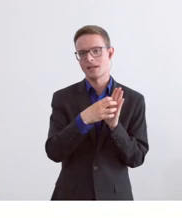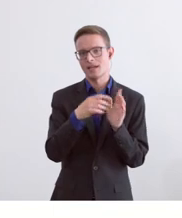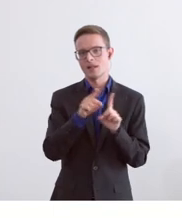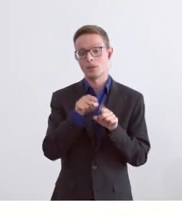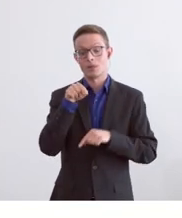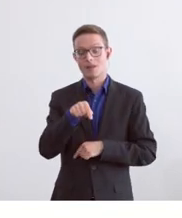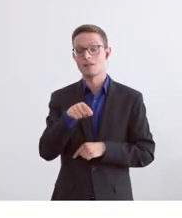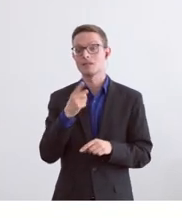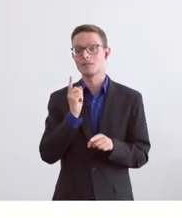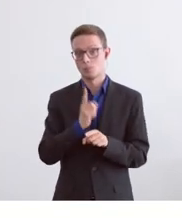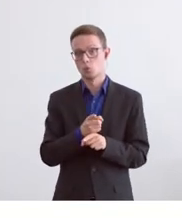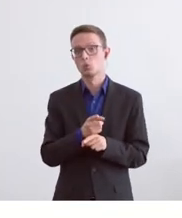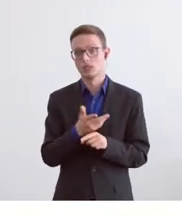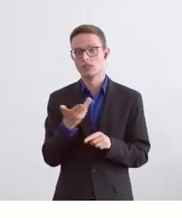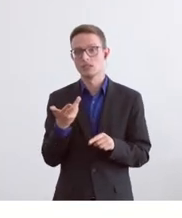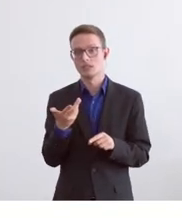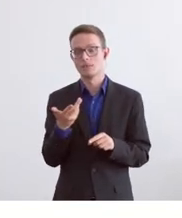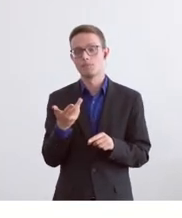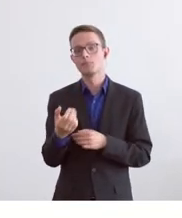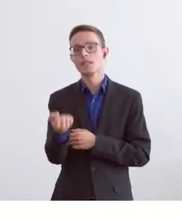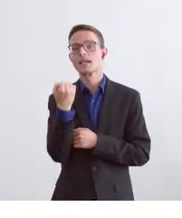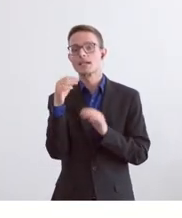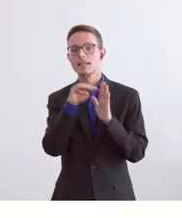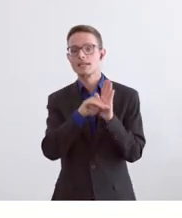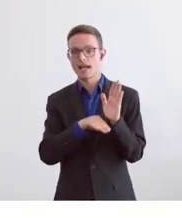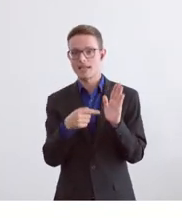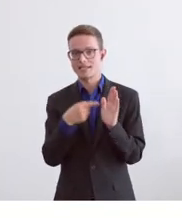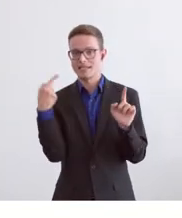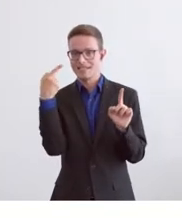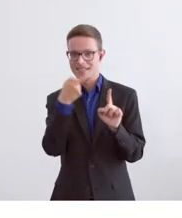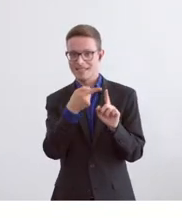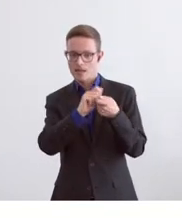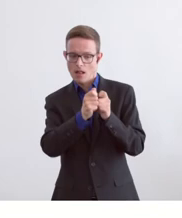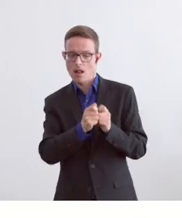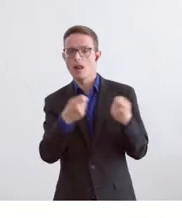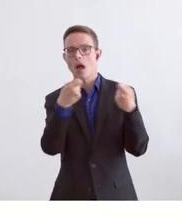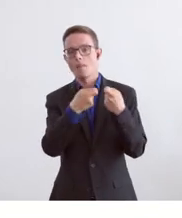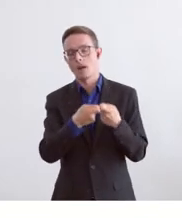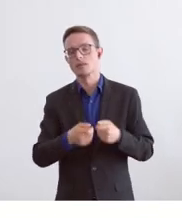Nächstes werden wir auf dem, in meiner Meinung, eingesetzt, die Zielsetzung entsprechend anpassen.